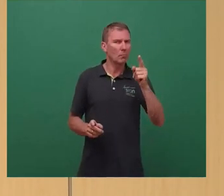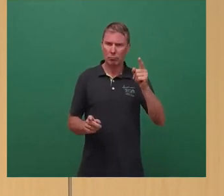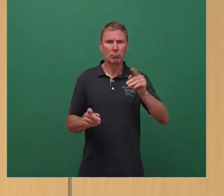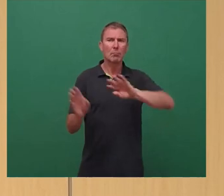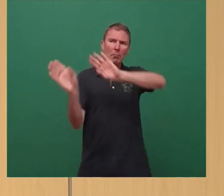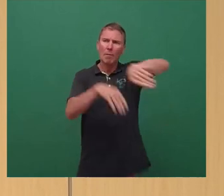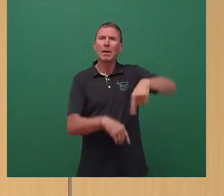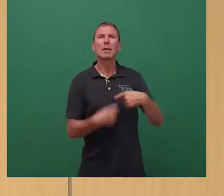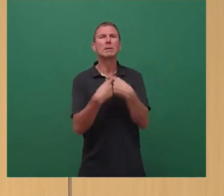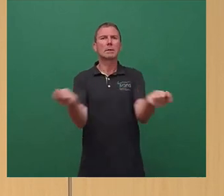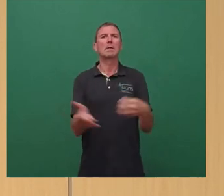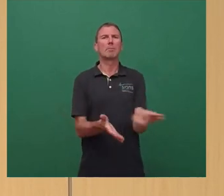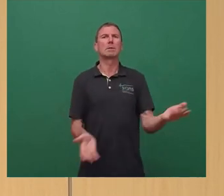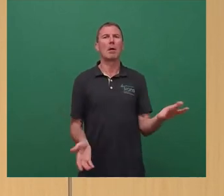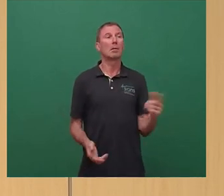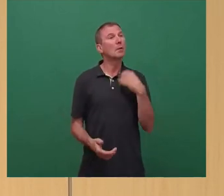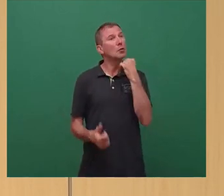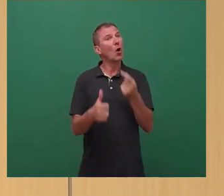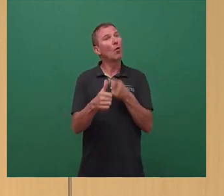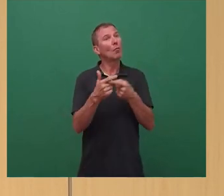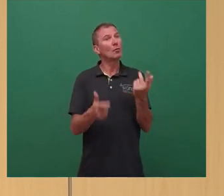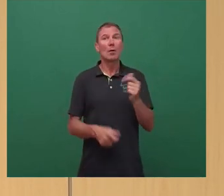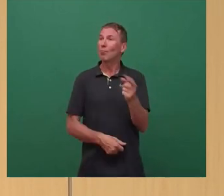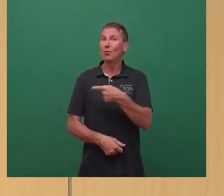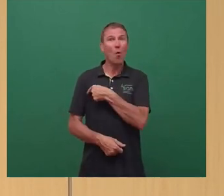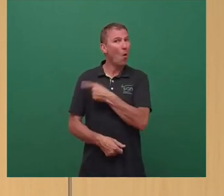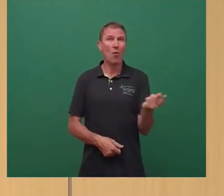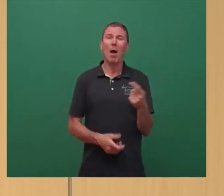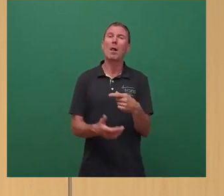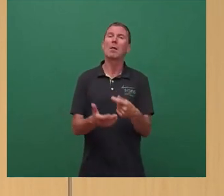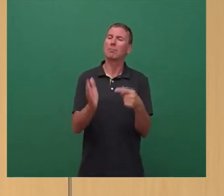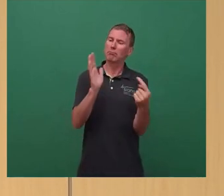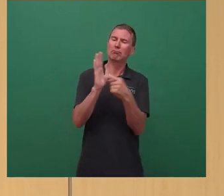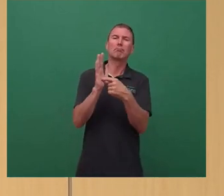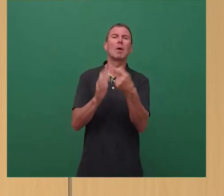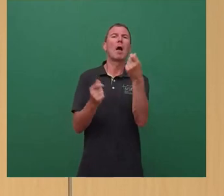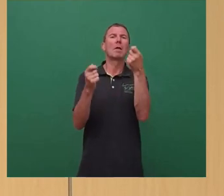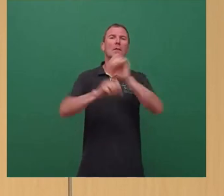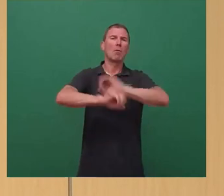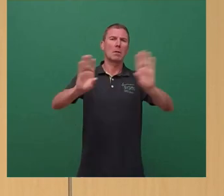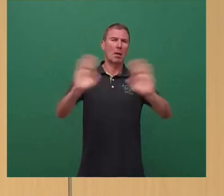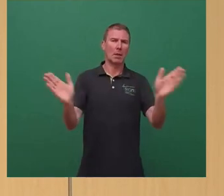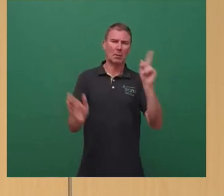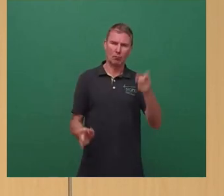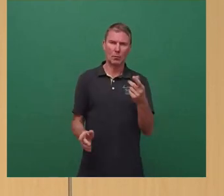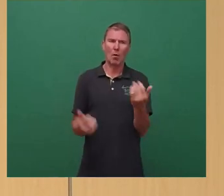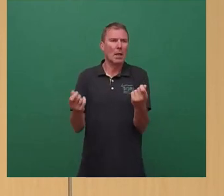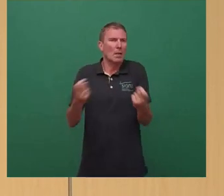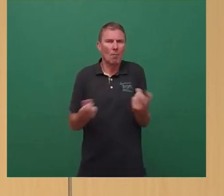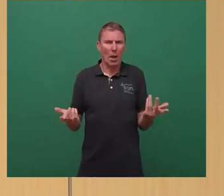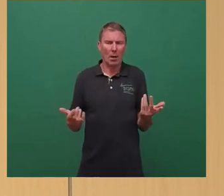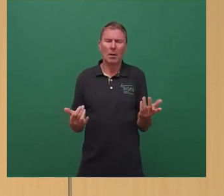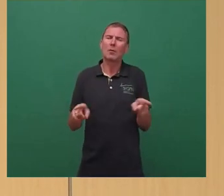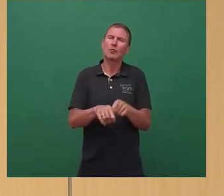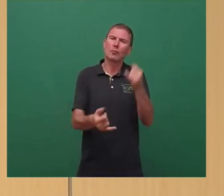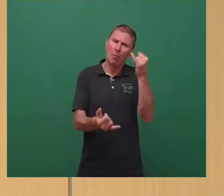Und bei den nächsten Wünschen, die er hat, muss überall ein Preisschild dranhängen. Und die Finanzierung muss geklärt sein. Und zum Schluss, für die